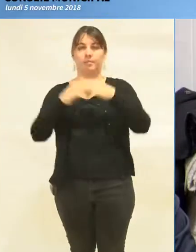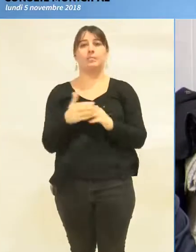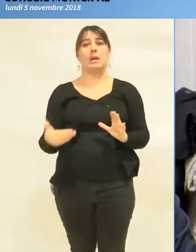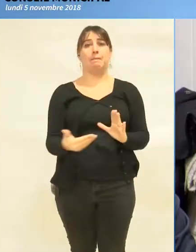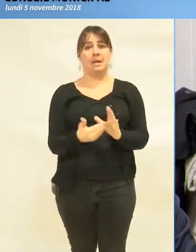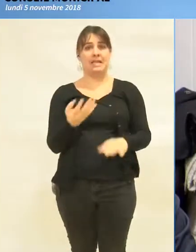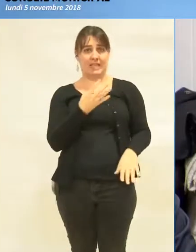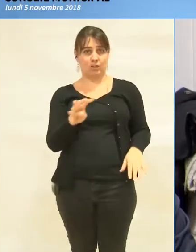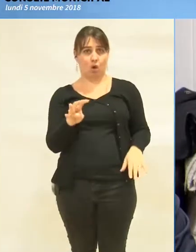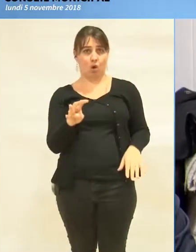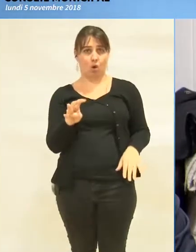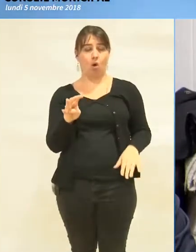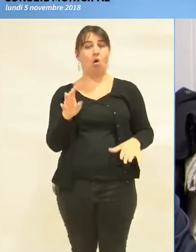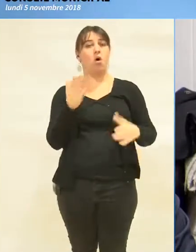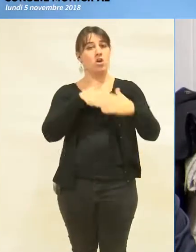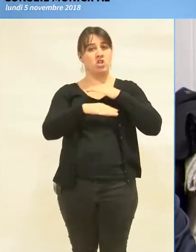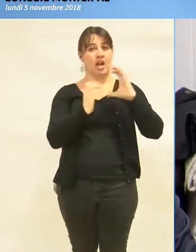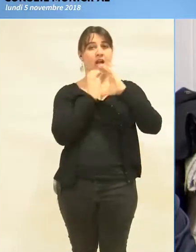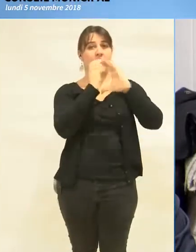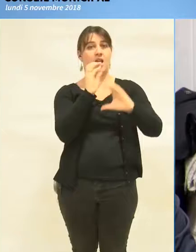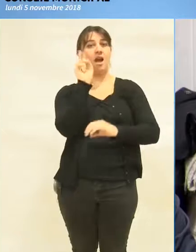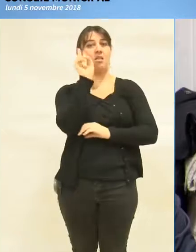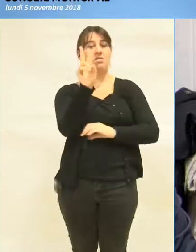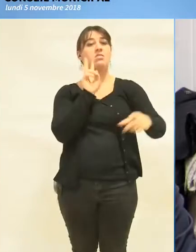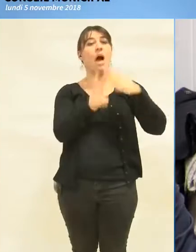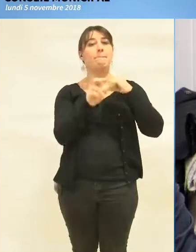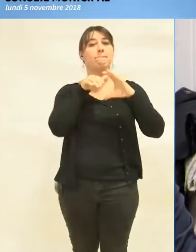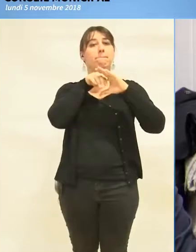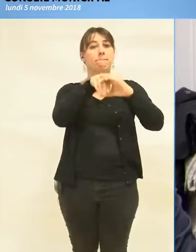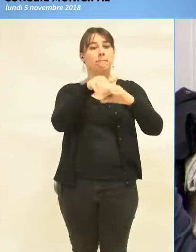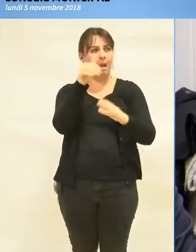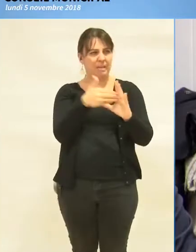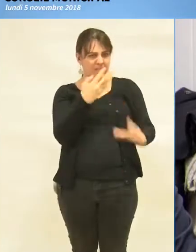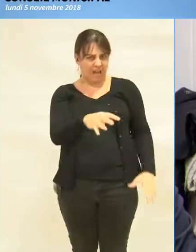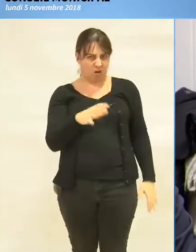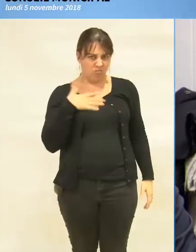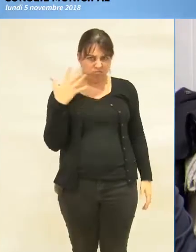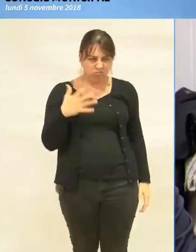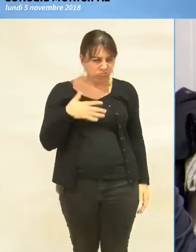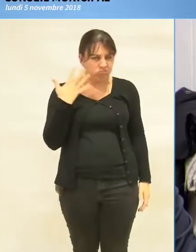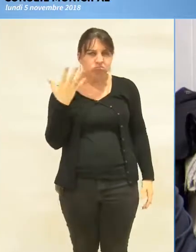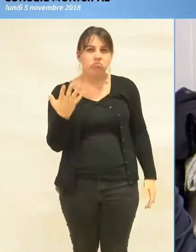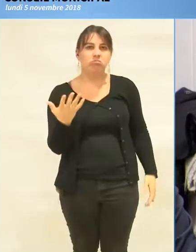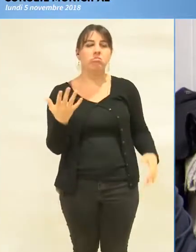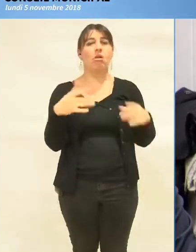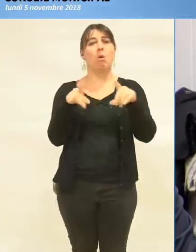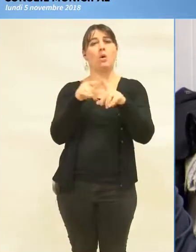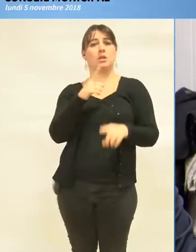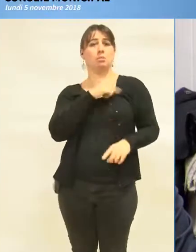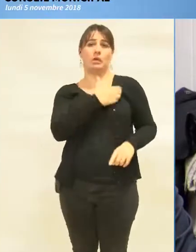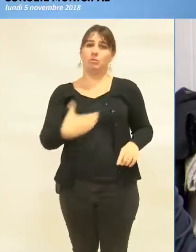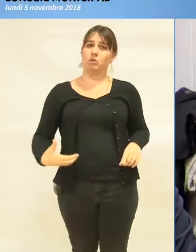dans les trams. Pourquoi alors 1 400 dans les trams ? De plus, pour aider la police